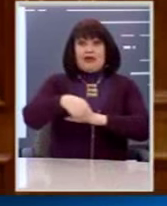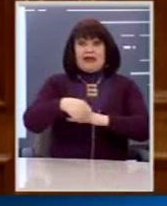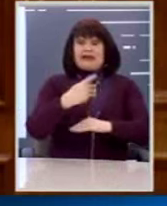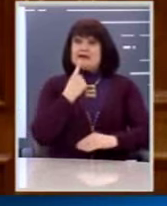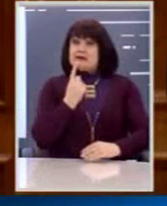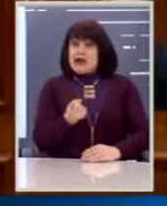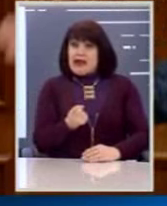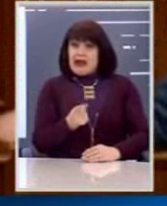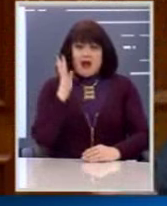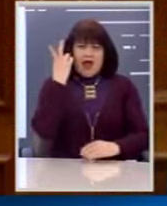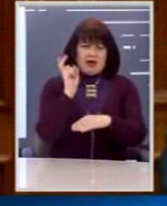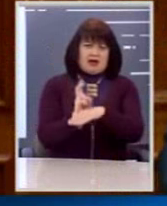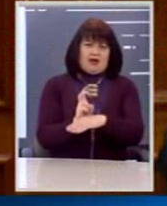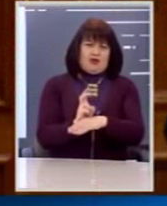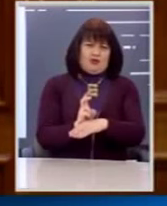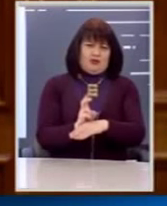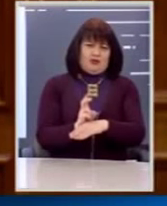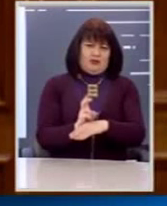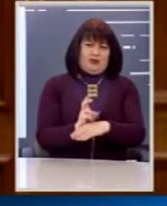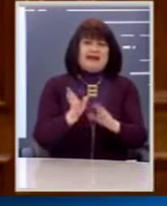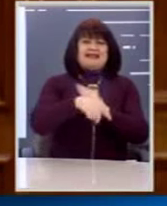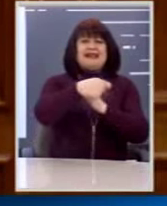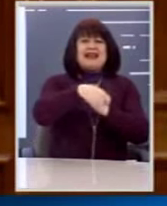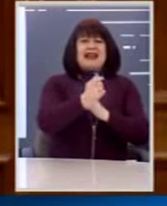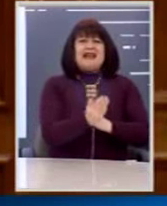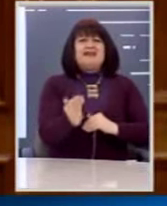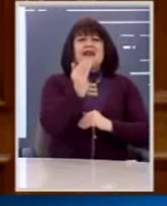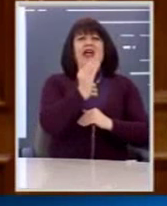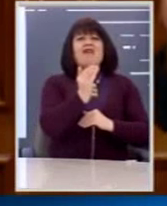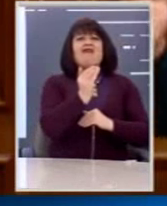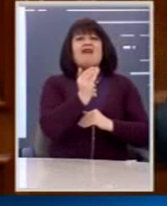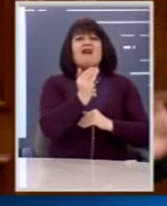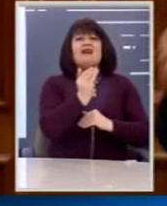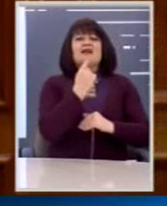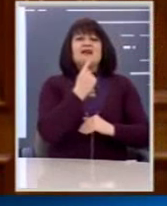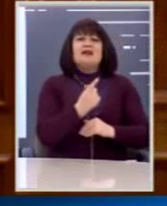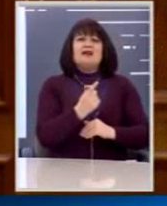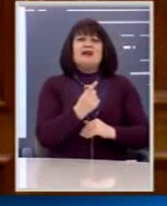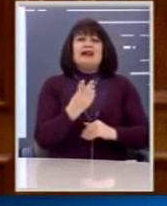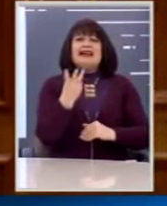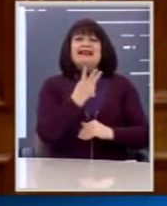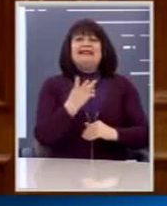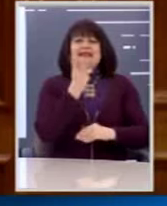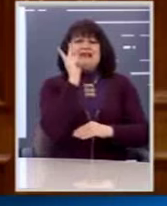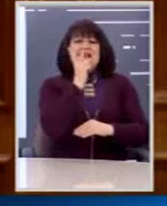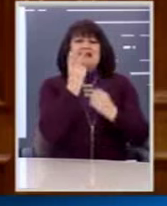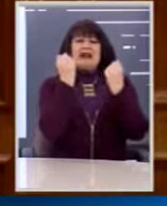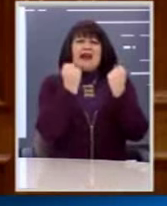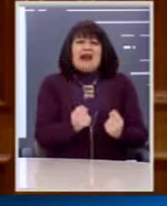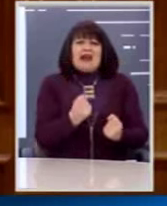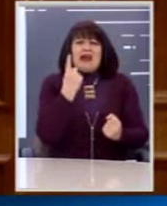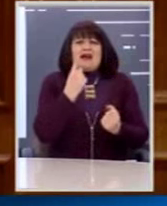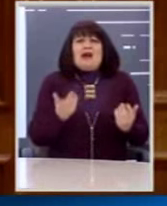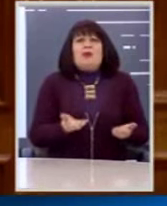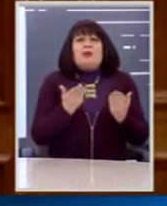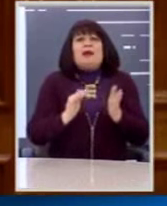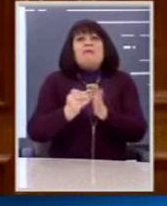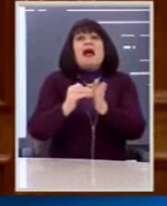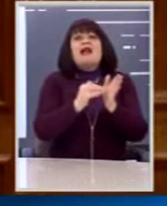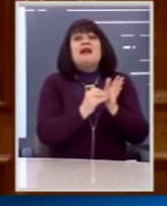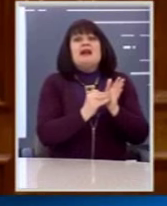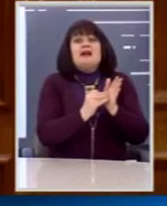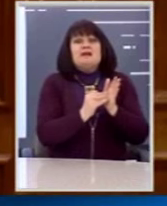πάει στο αρχείο και ο Εισαγγελέας Εφετών να λέει πάει για τρία κακουργήματα και ένα πλημένημα οι υπάλληλοι.